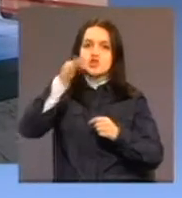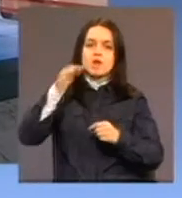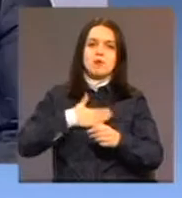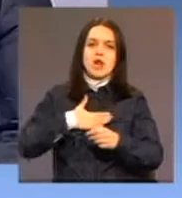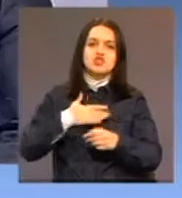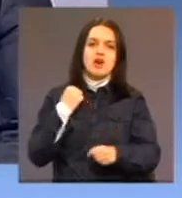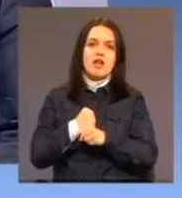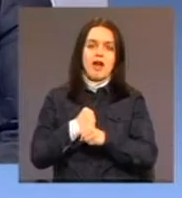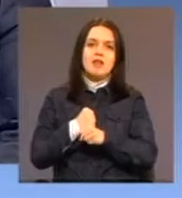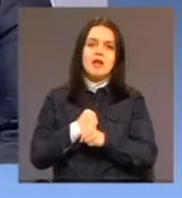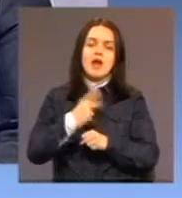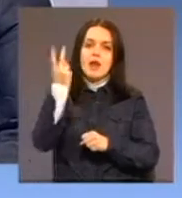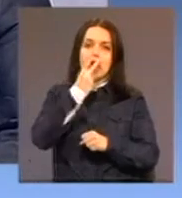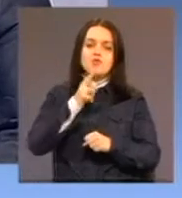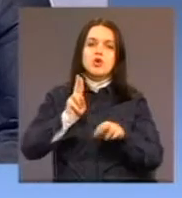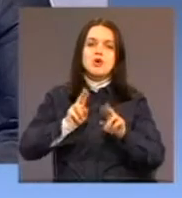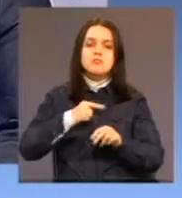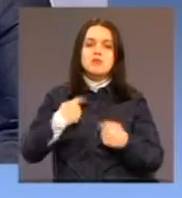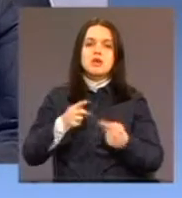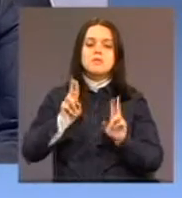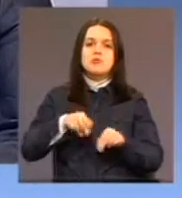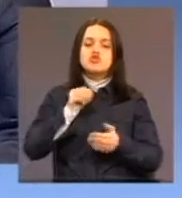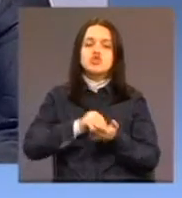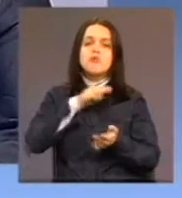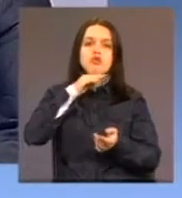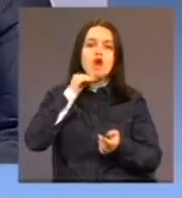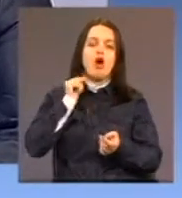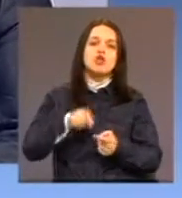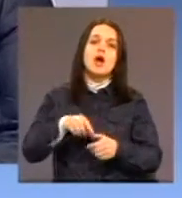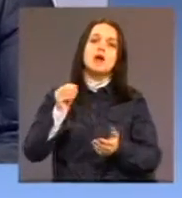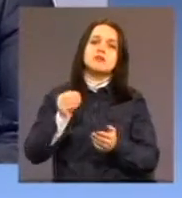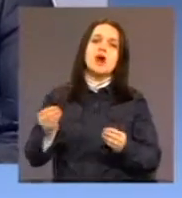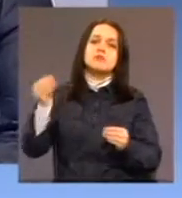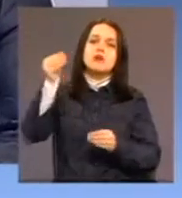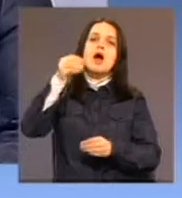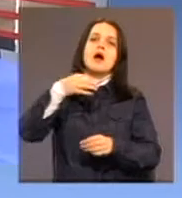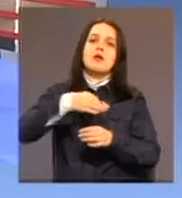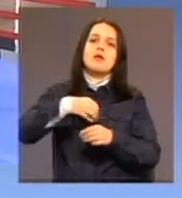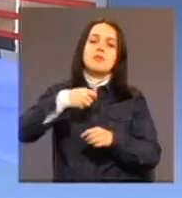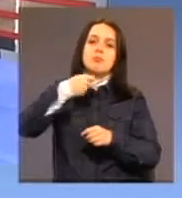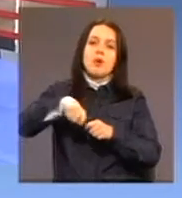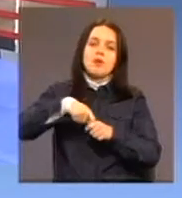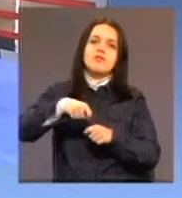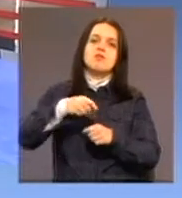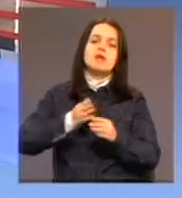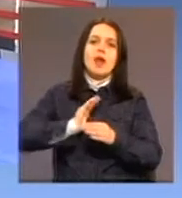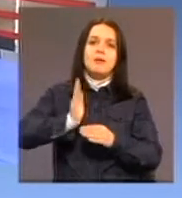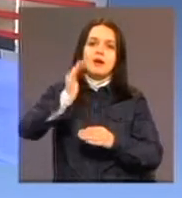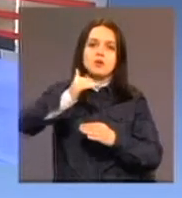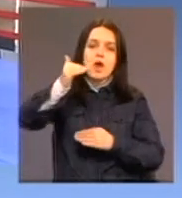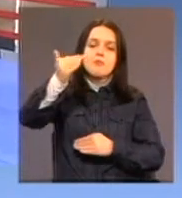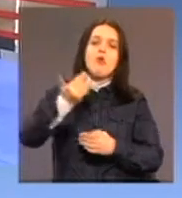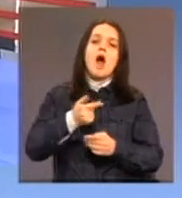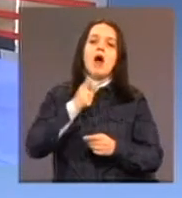rad. Naravno, mi imamo još mnogo toga da radimo i da napredujemo, ali mislim za početak da dovoljno usluga